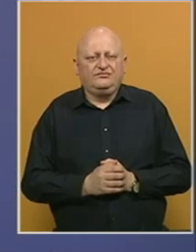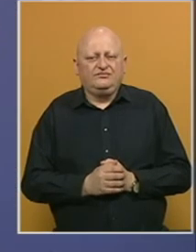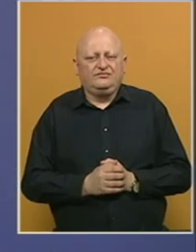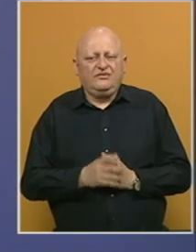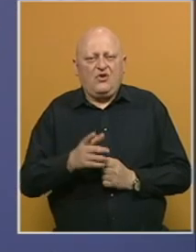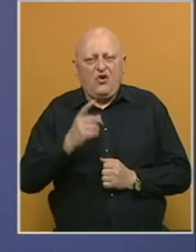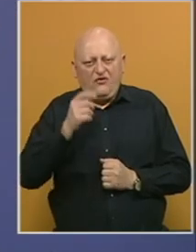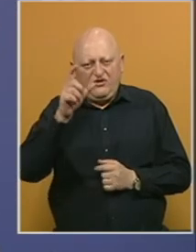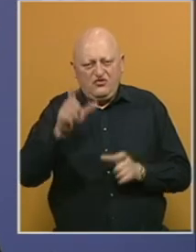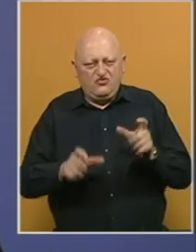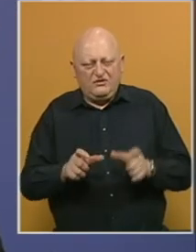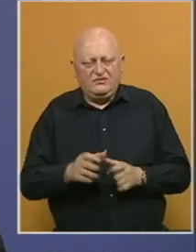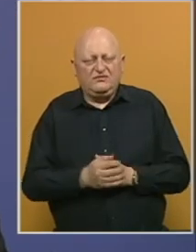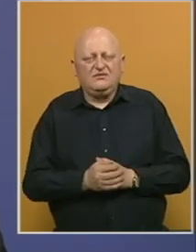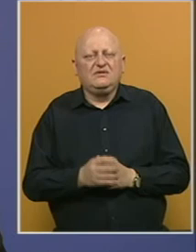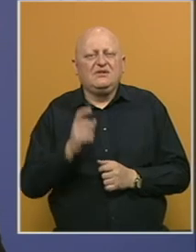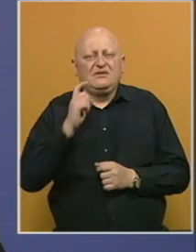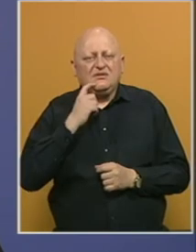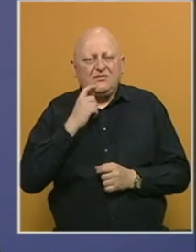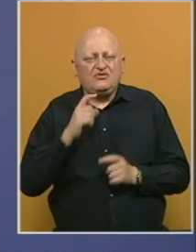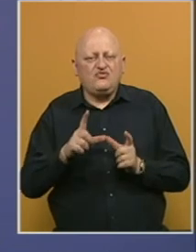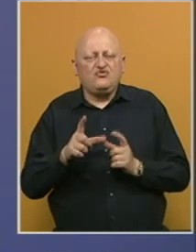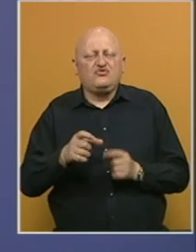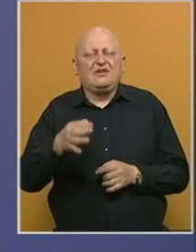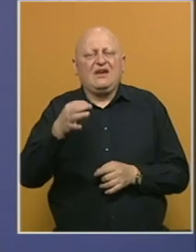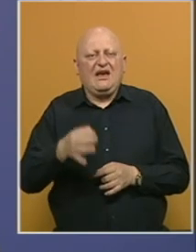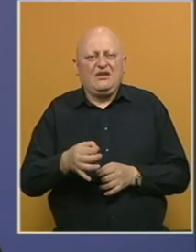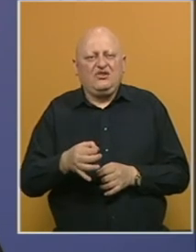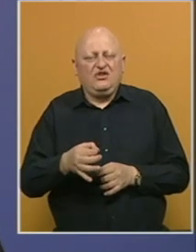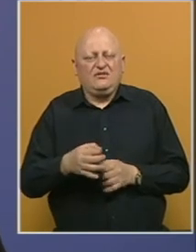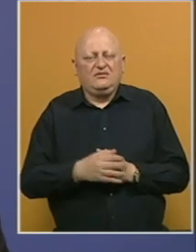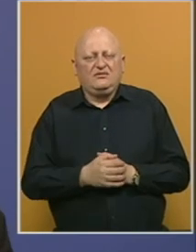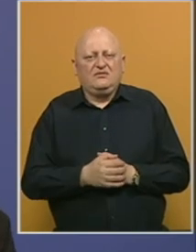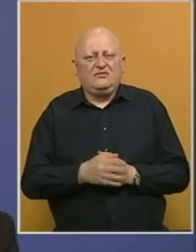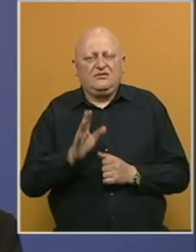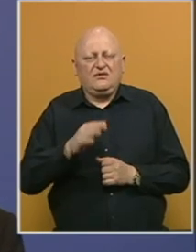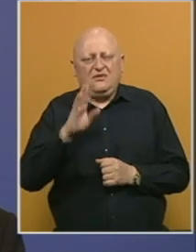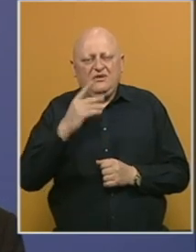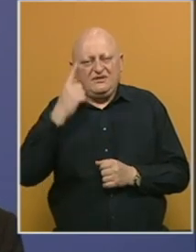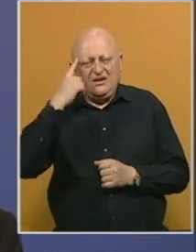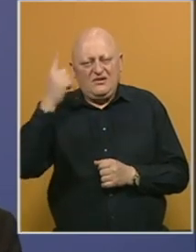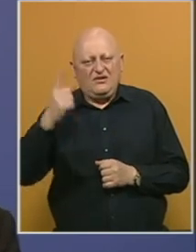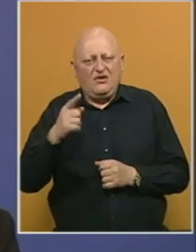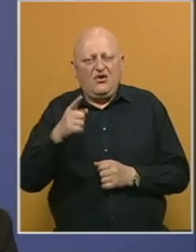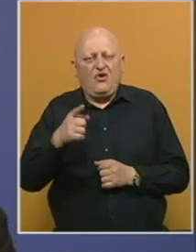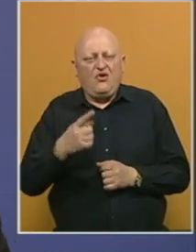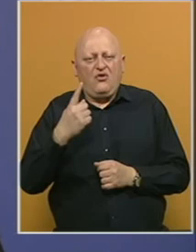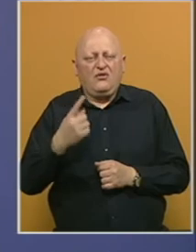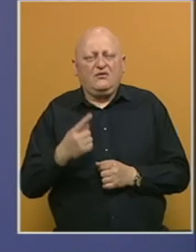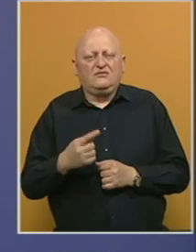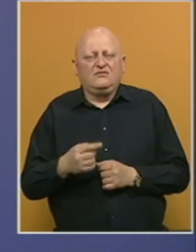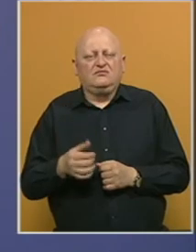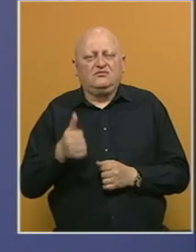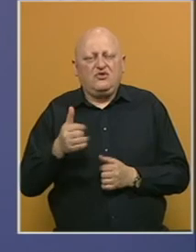Ovi ljudi iz Bihaća, iz Unsko-Sanskog kantona imaju sjajnih ideja. Ovo je jedan vrlo